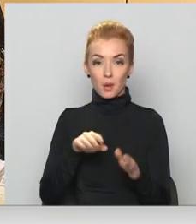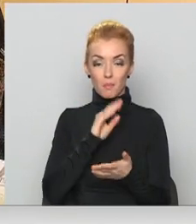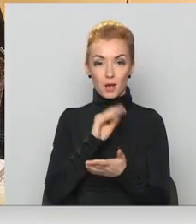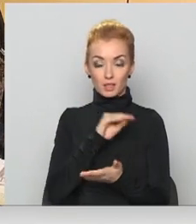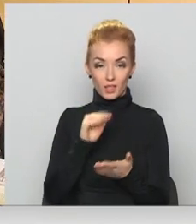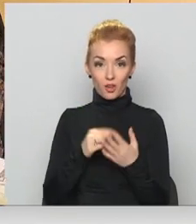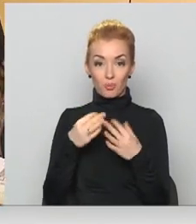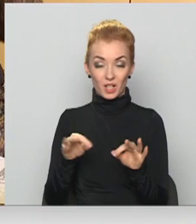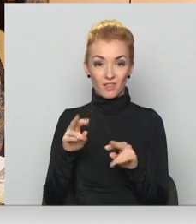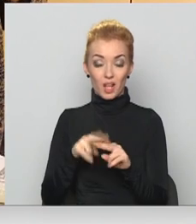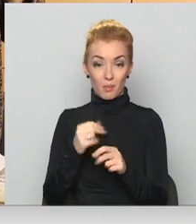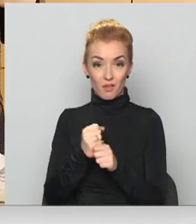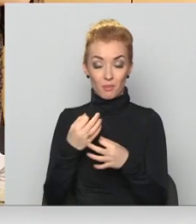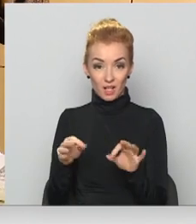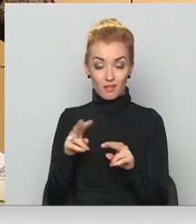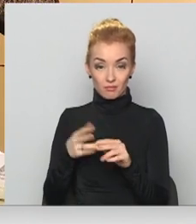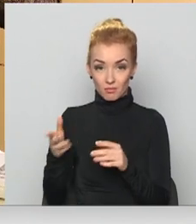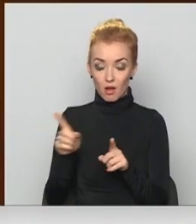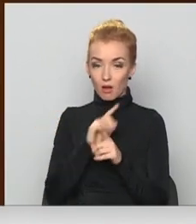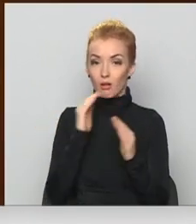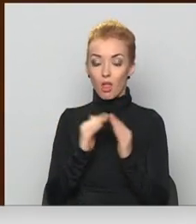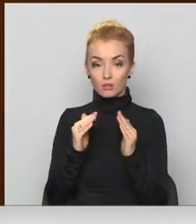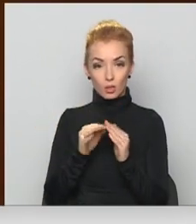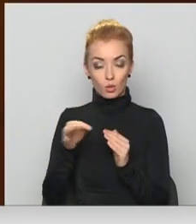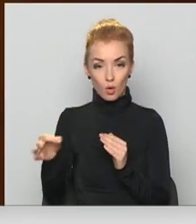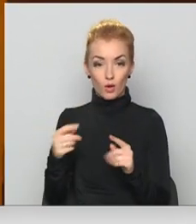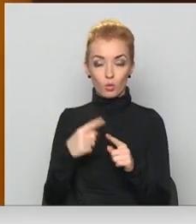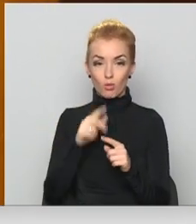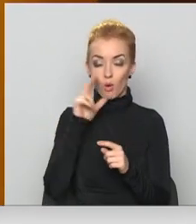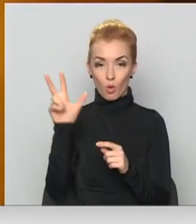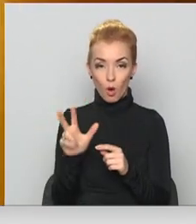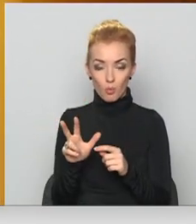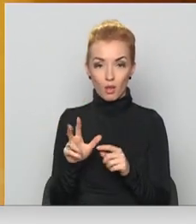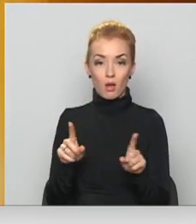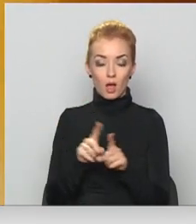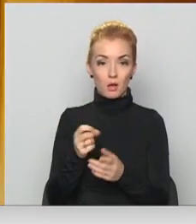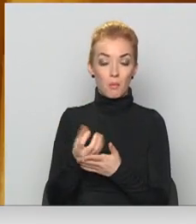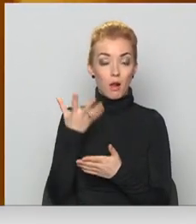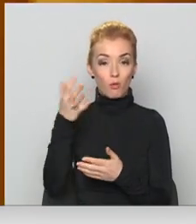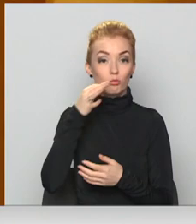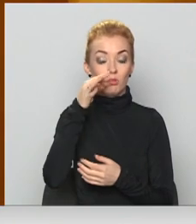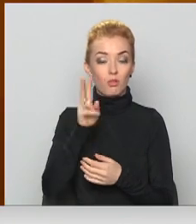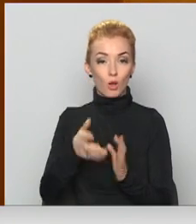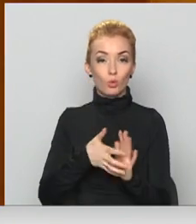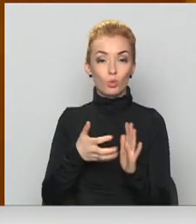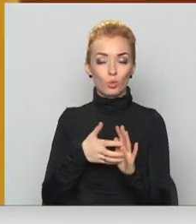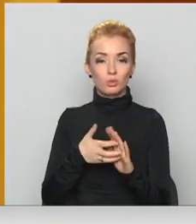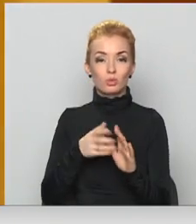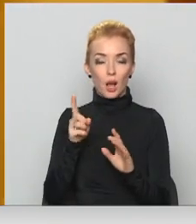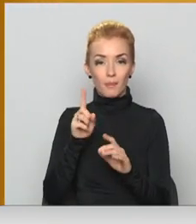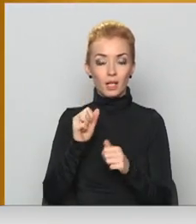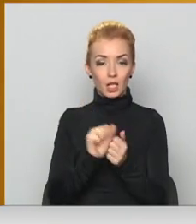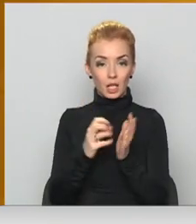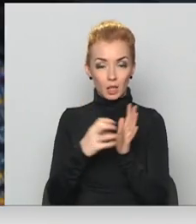brīvām vakancem RTV stāsta arī reizsiktas novadā un Daugavpils pusē. Balvos uzsver, ka trūkstieši kvalificētu